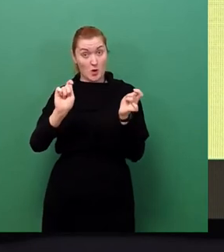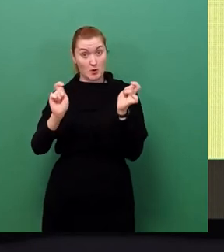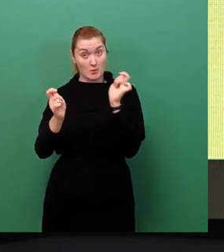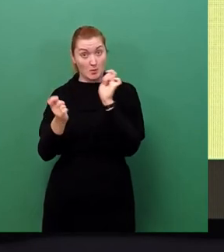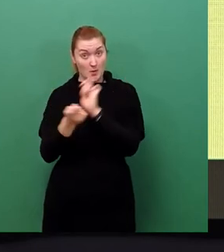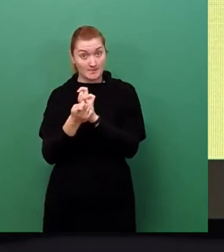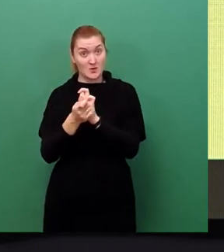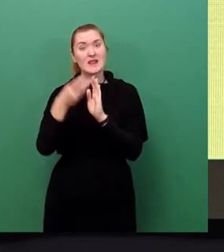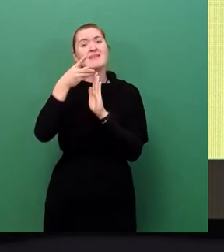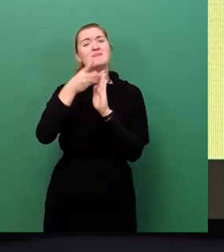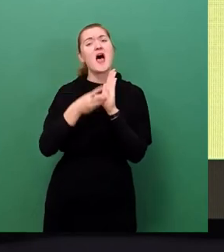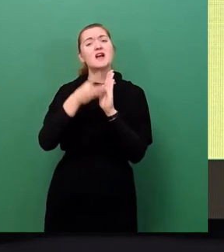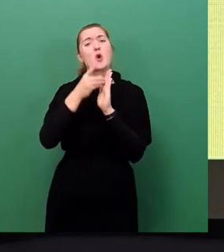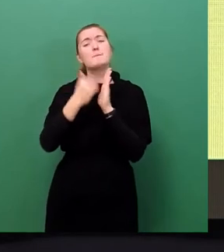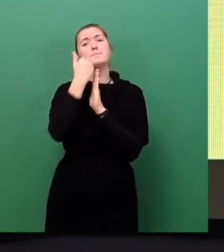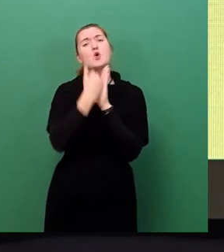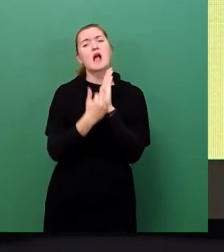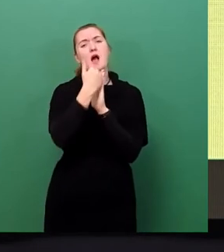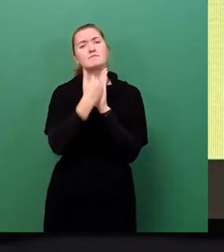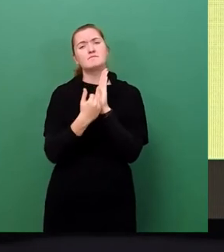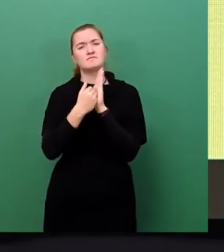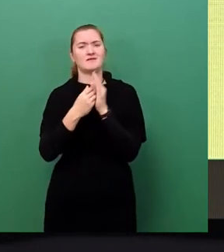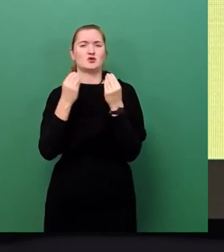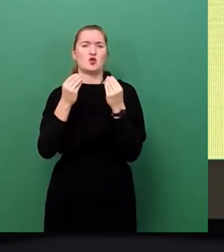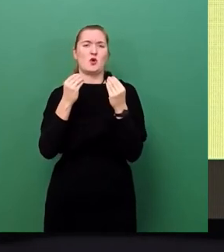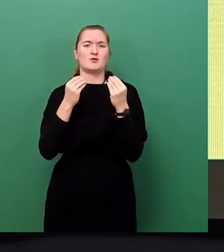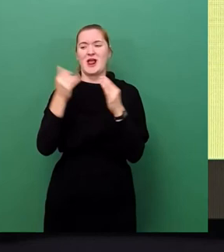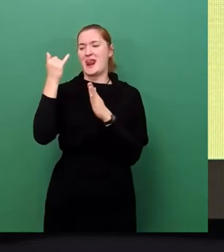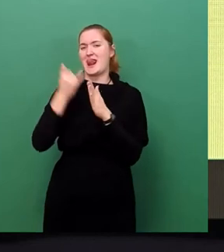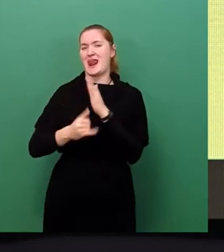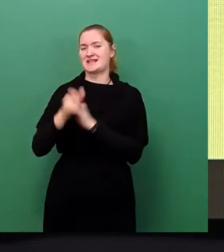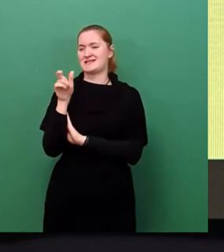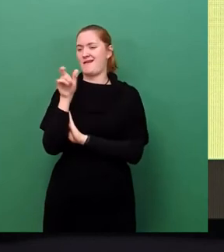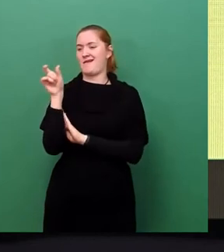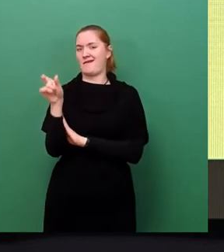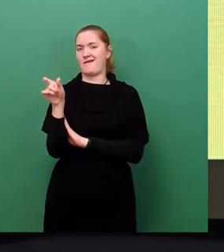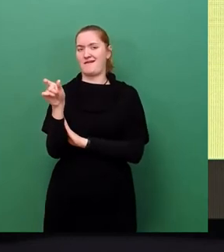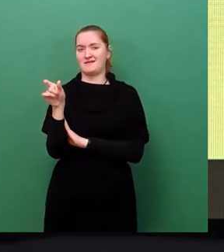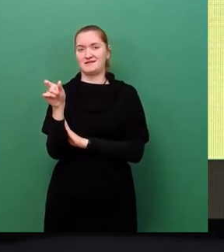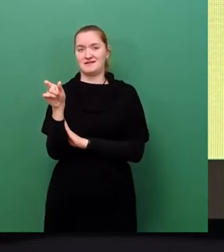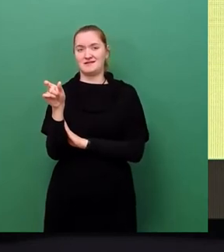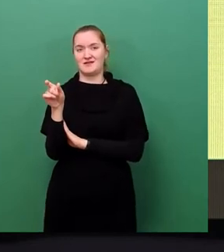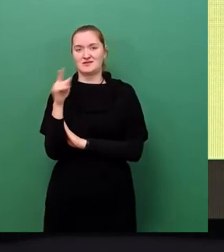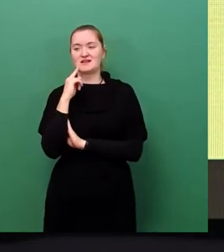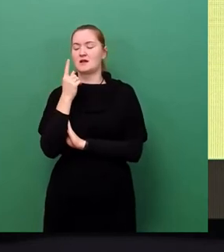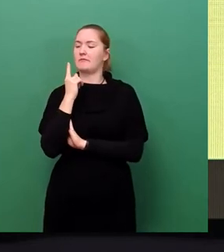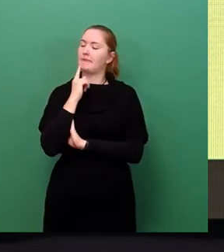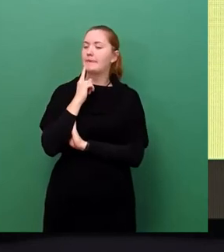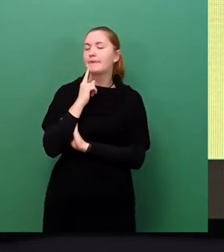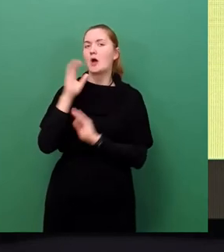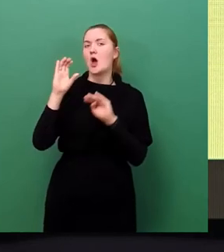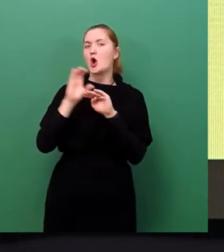Datumsprogrammierung klassischerweise auf die beiden Endziffern vollzogen hat und dann nichts so daran gedacht hat, als man Computer